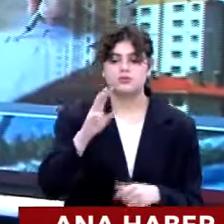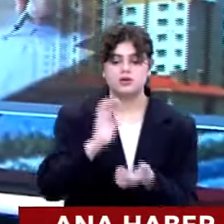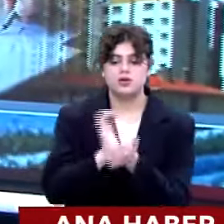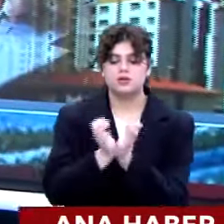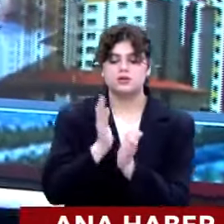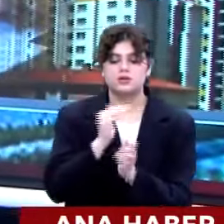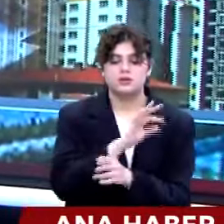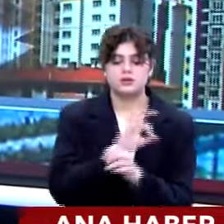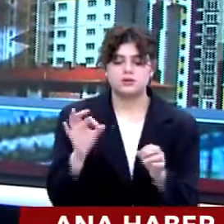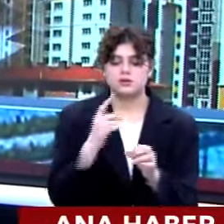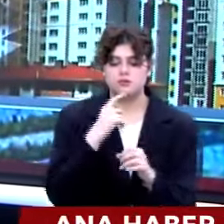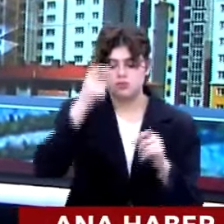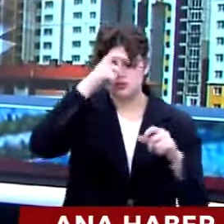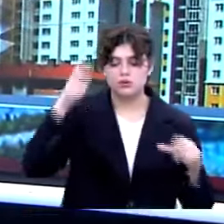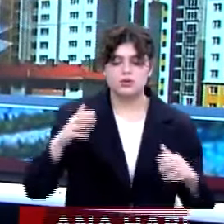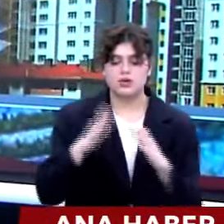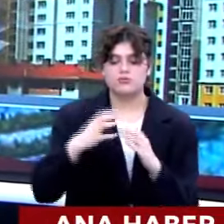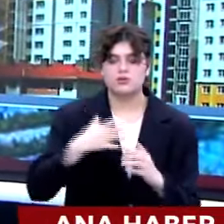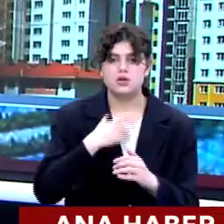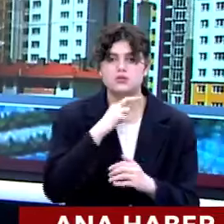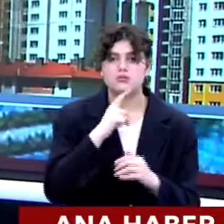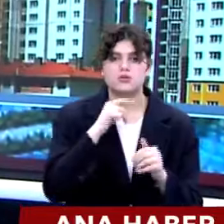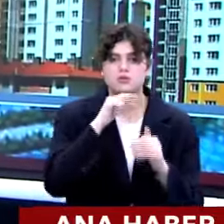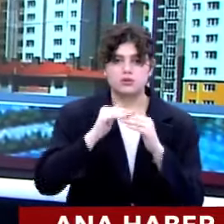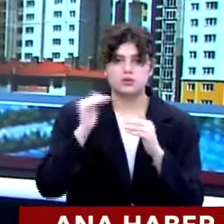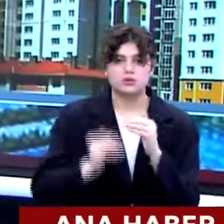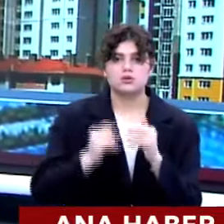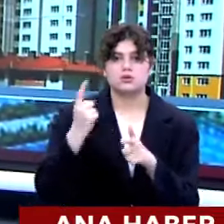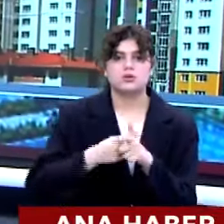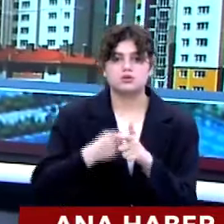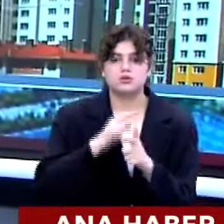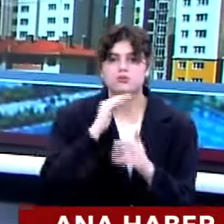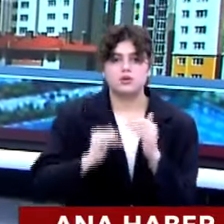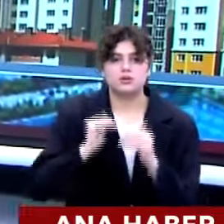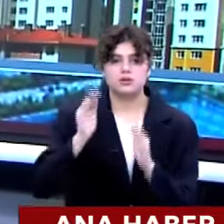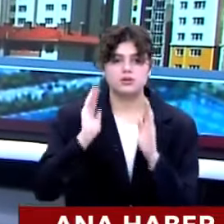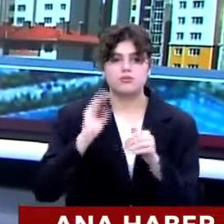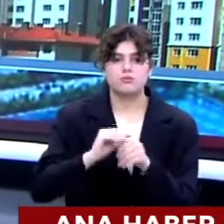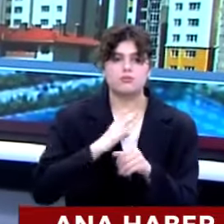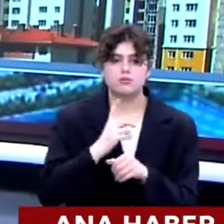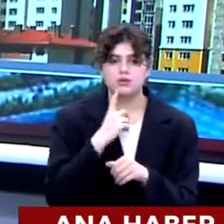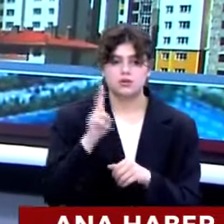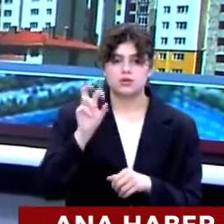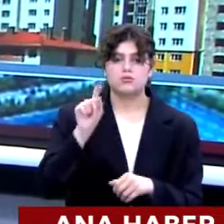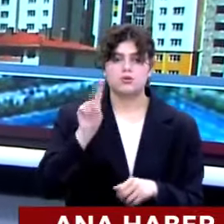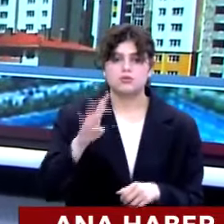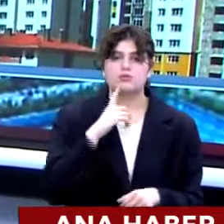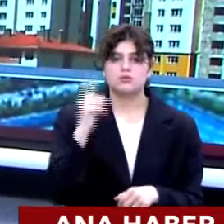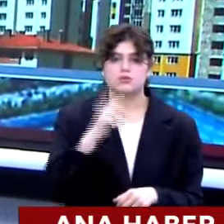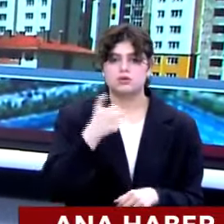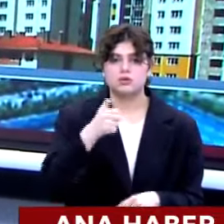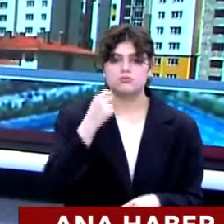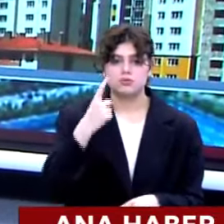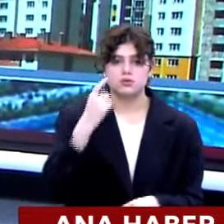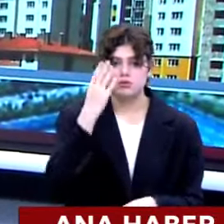istatistiklerine göre Türkiye'de ev sahipliği oranı gerilemeye, kiracılık oranı artmaya devam ediyor. 2014'te %61